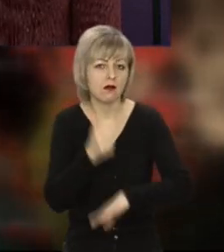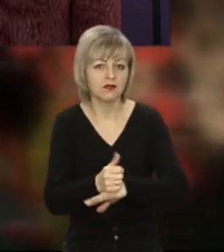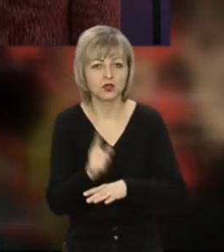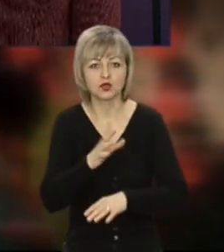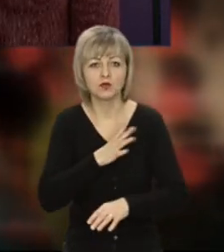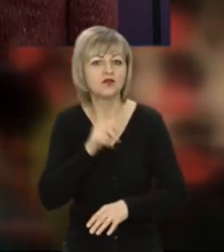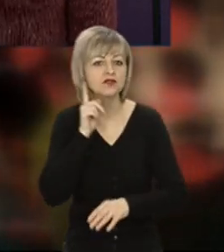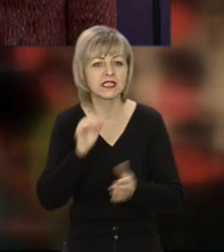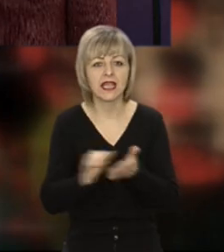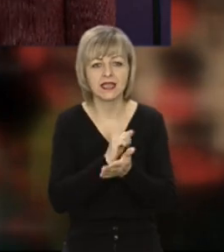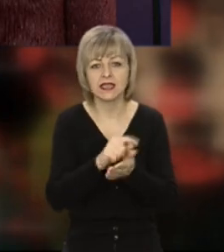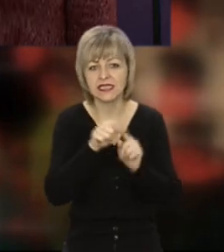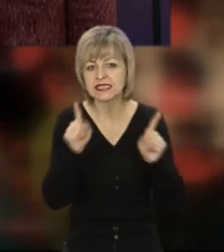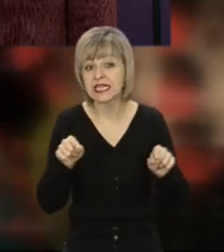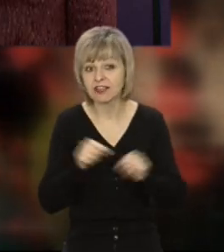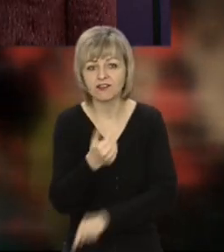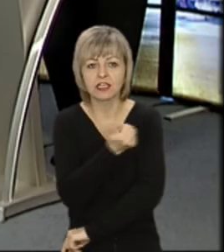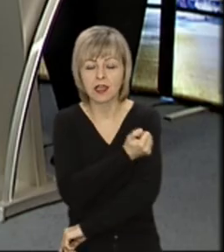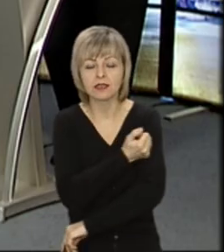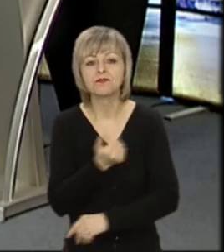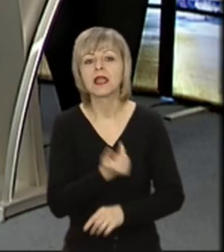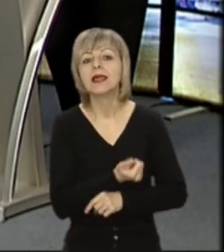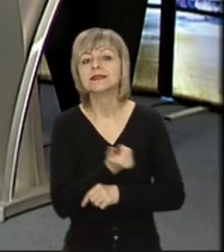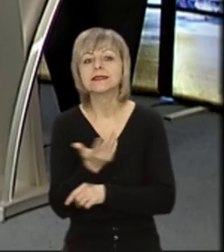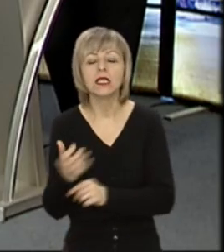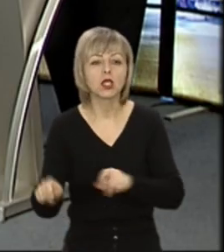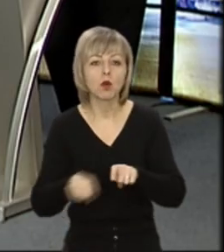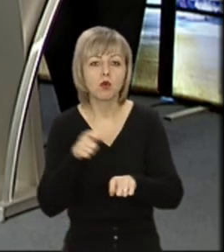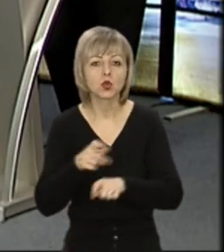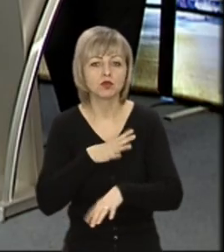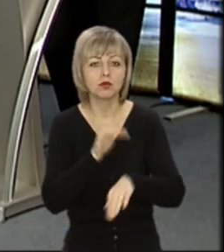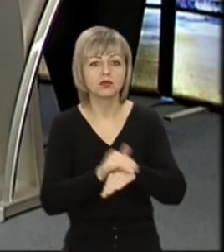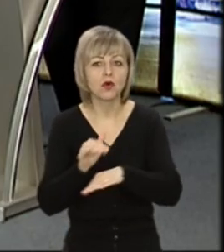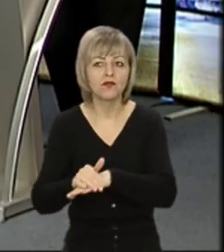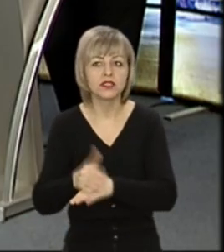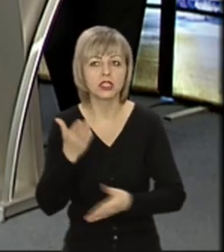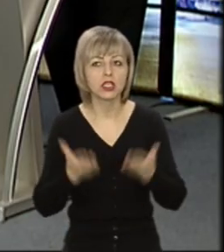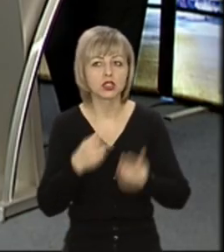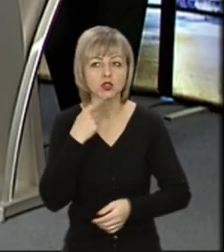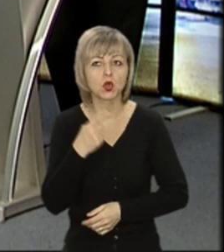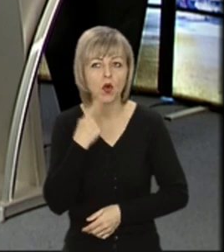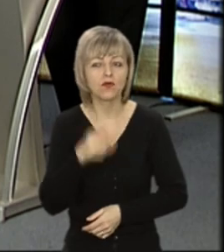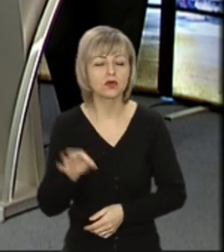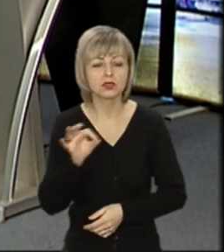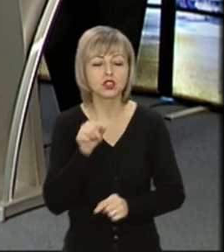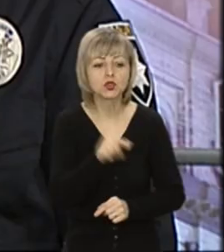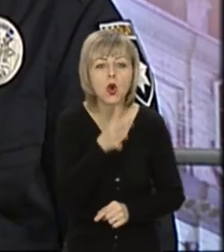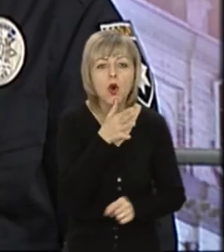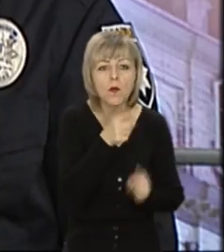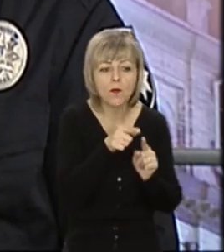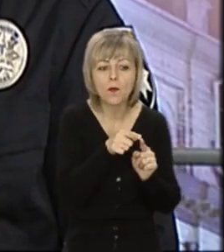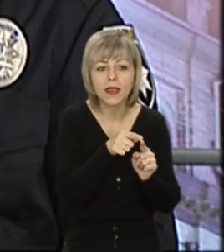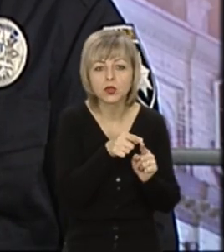-сертифіката. Пане Юрію, скільки порушень було виявлено? Якщо говорити, що з моменту,